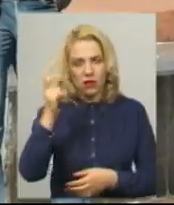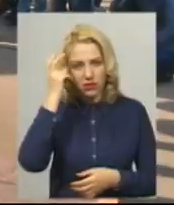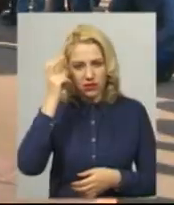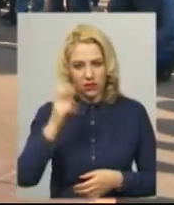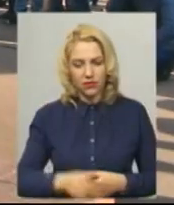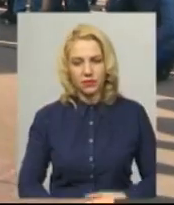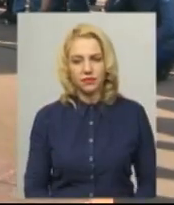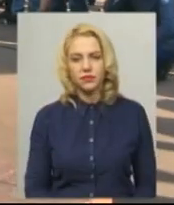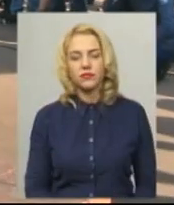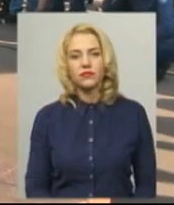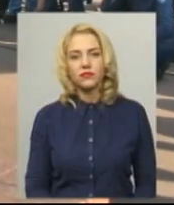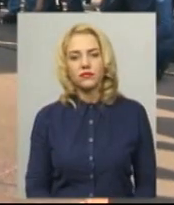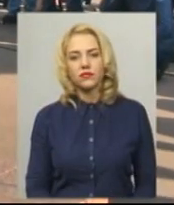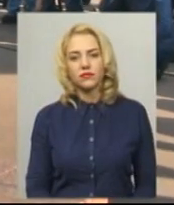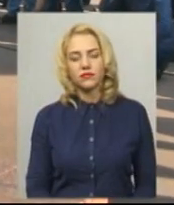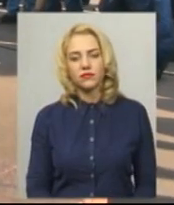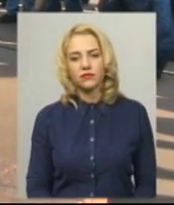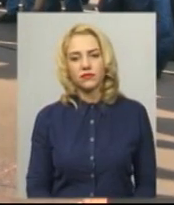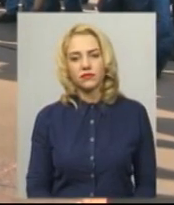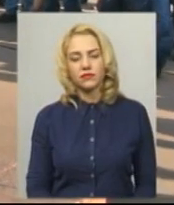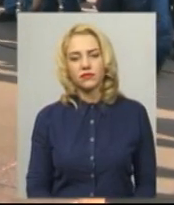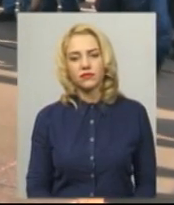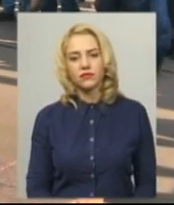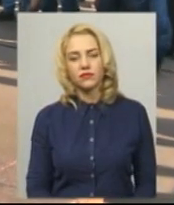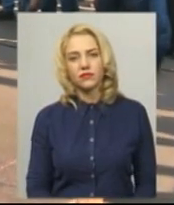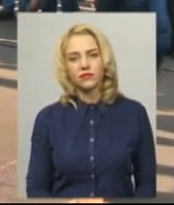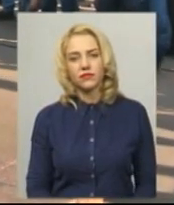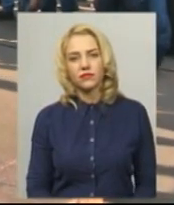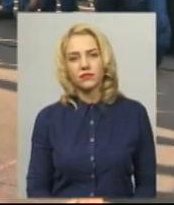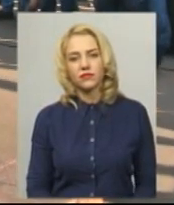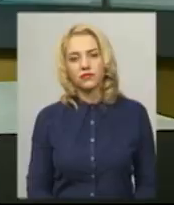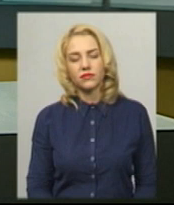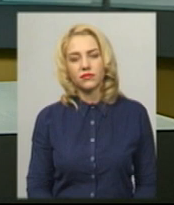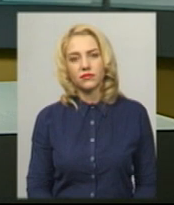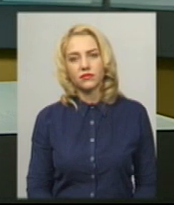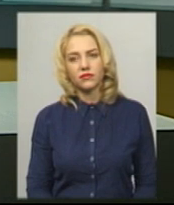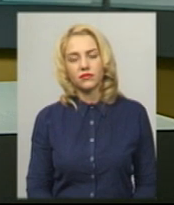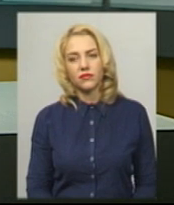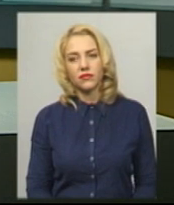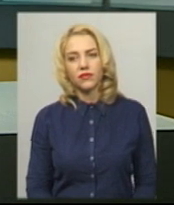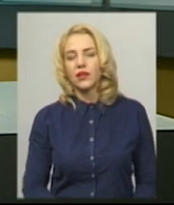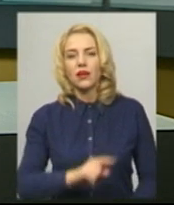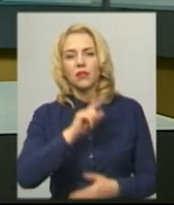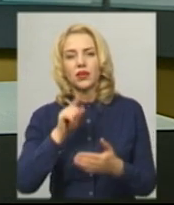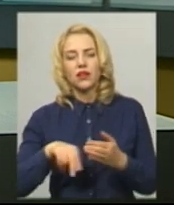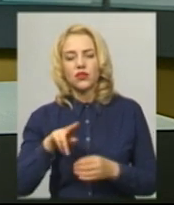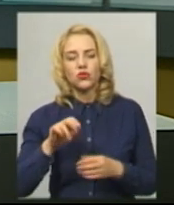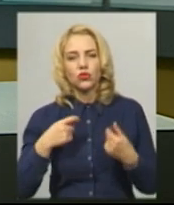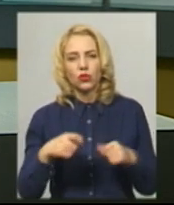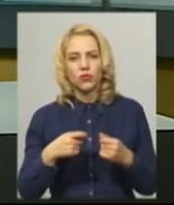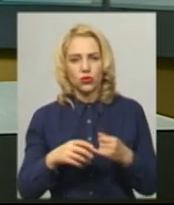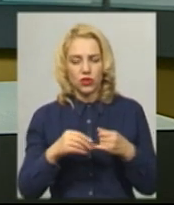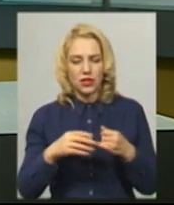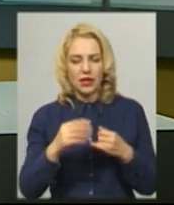Колесник, Анастасія Збродова, Юрій Чорний. Новини на Суспільному. Хмельницький. Питання щодо продажу землі